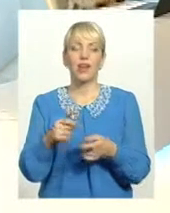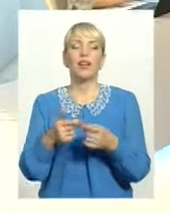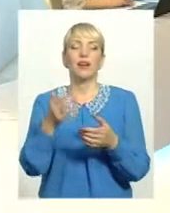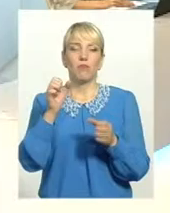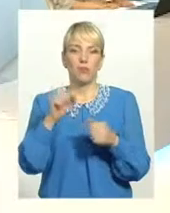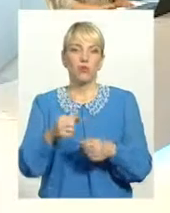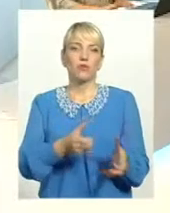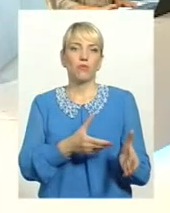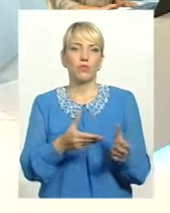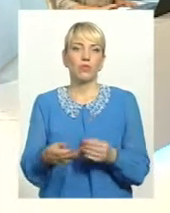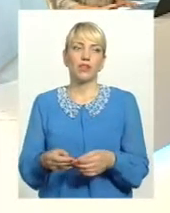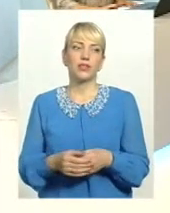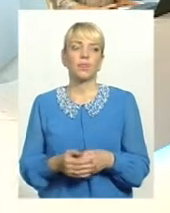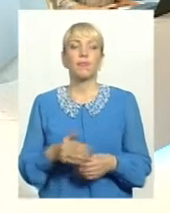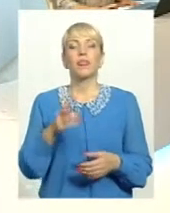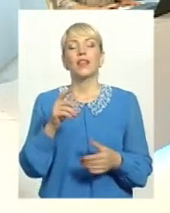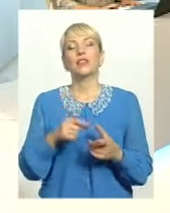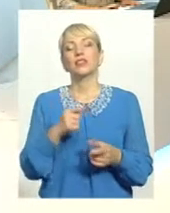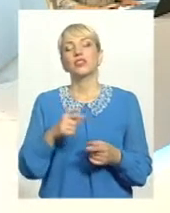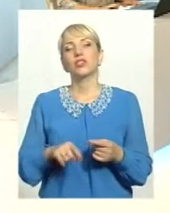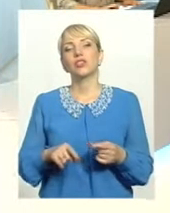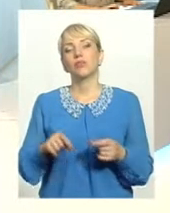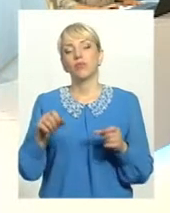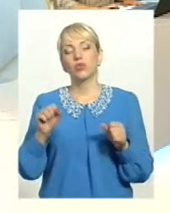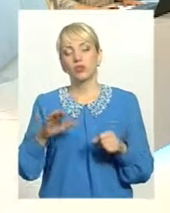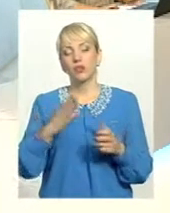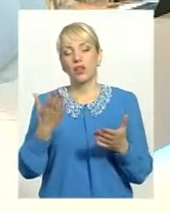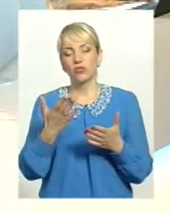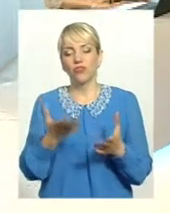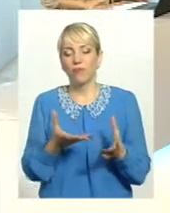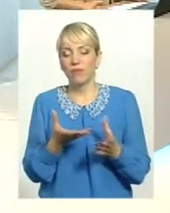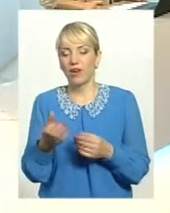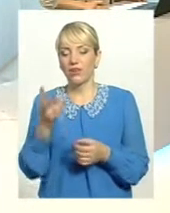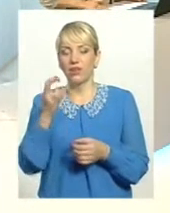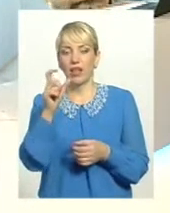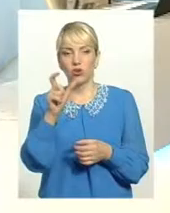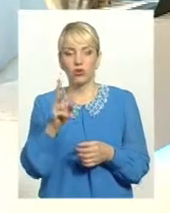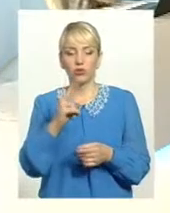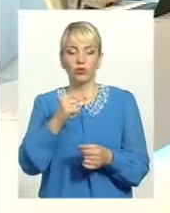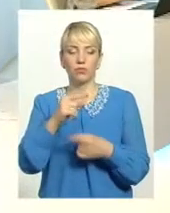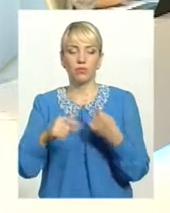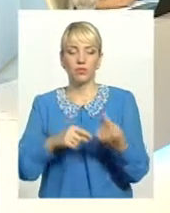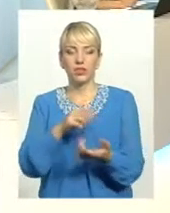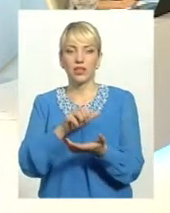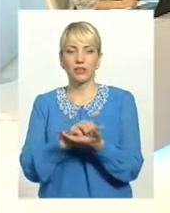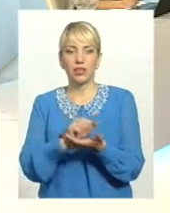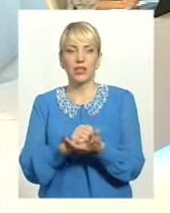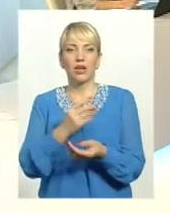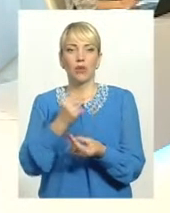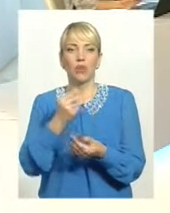до прикладу, важлива вплива на неративного підприємця, який, наприклад, займається бізнесом в будівельній сфері,